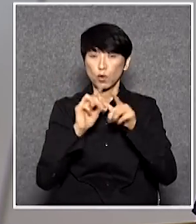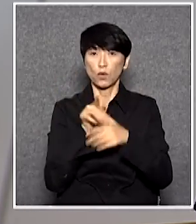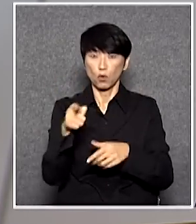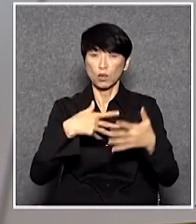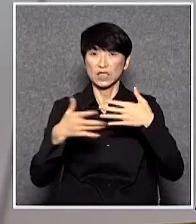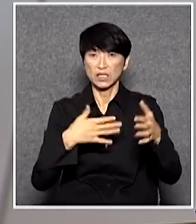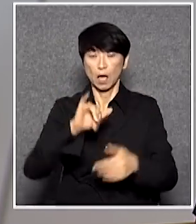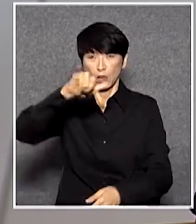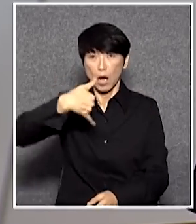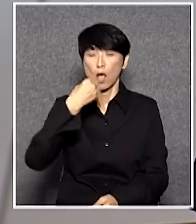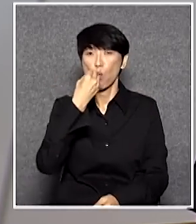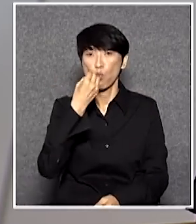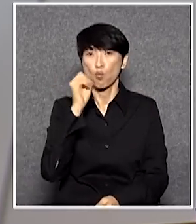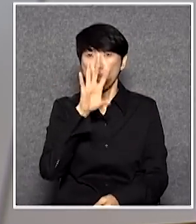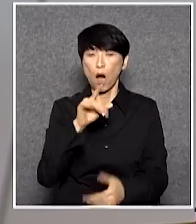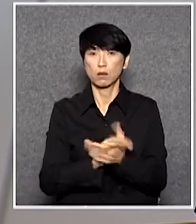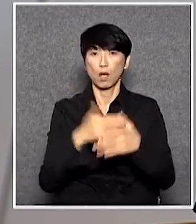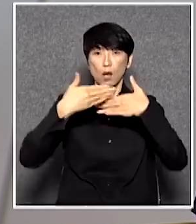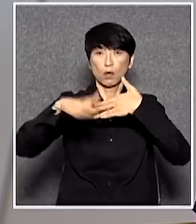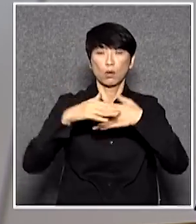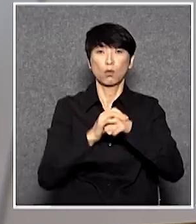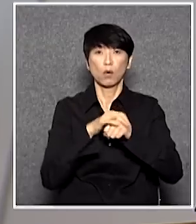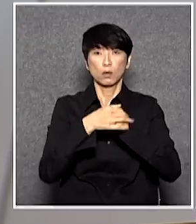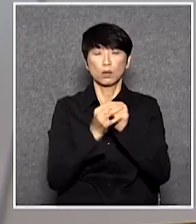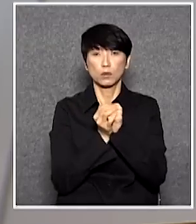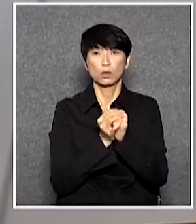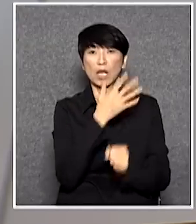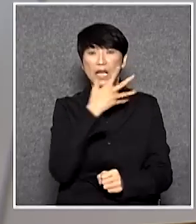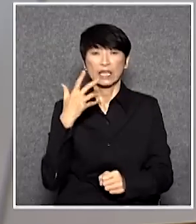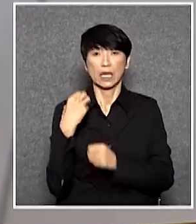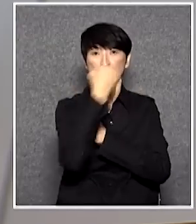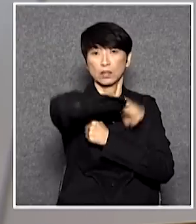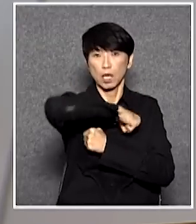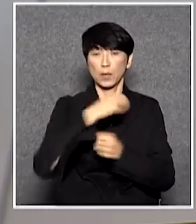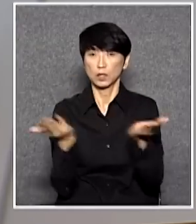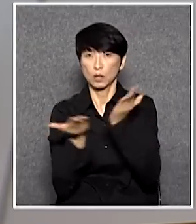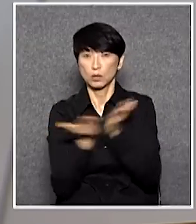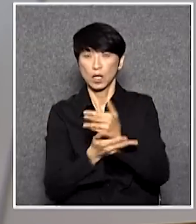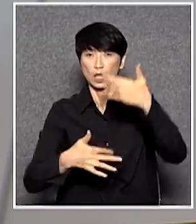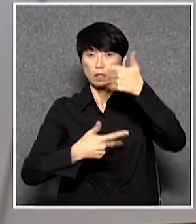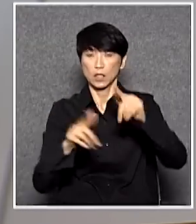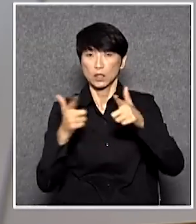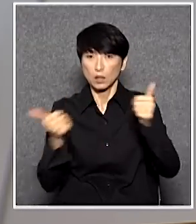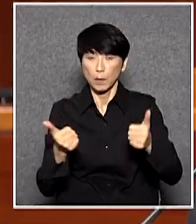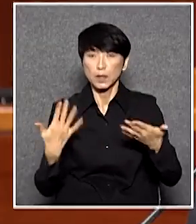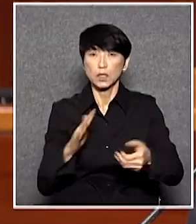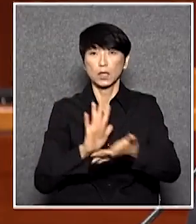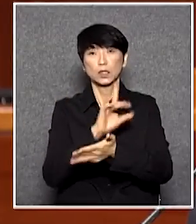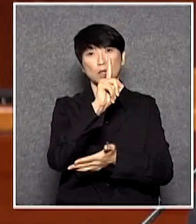就講外國勢力顏色革命有證據適當時候會公佈現在過了一年